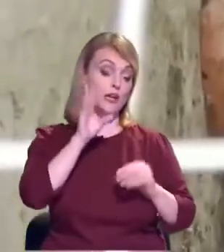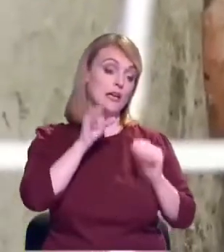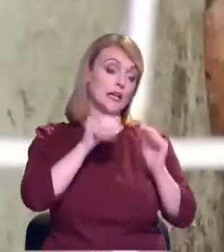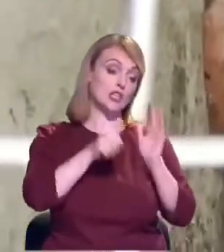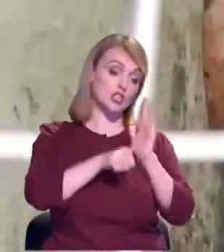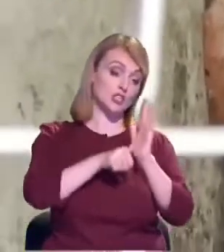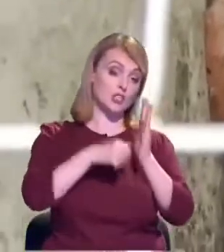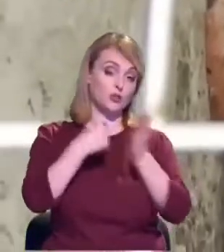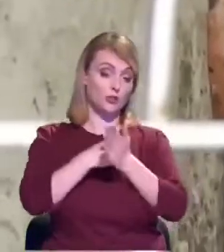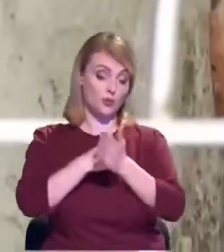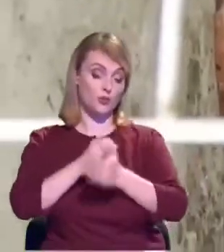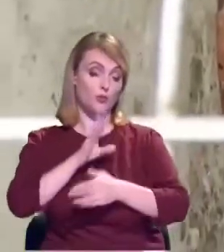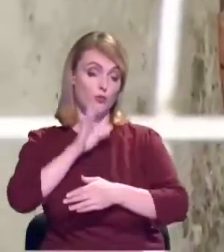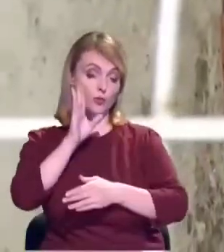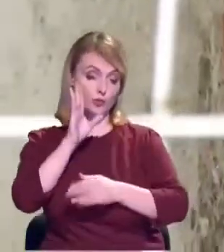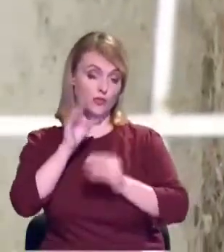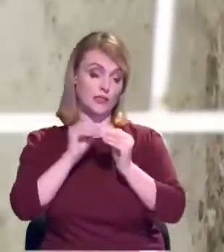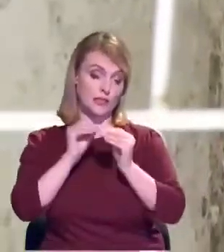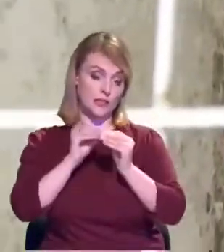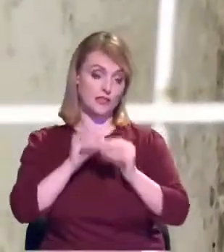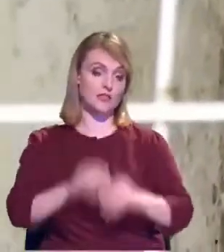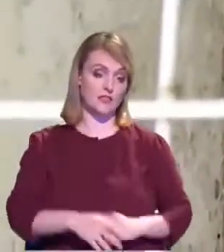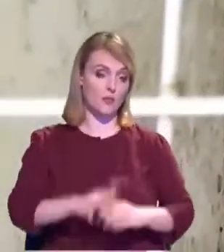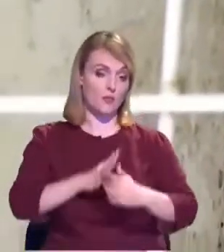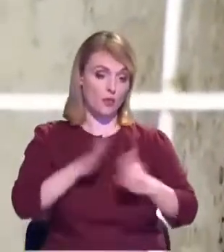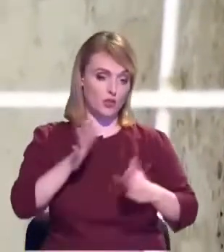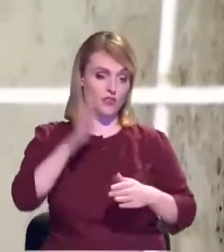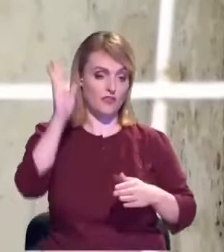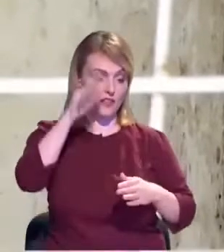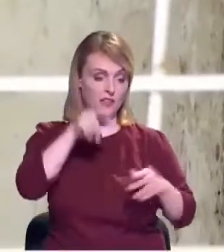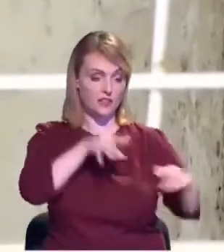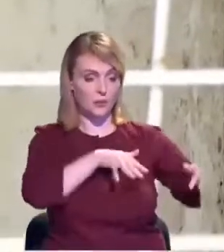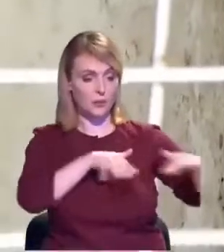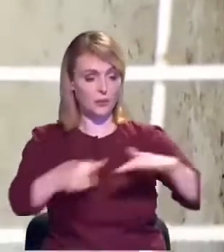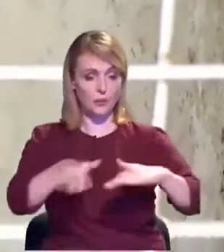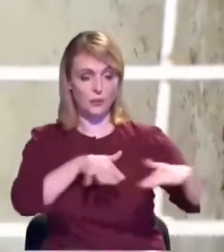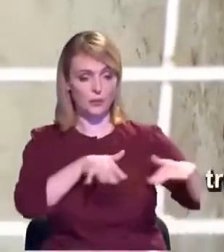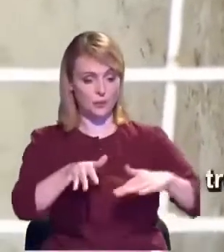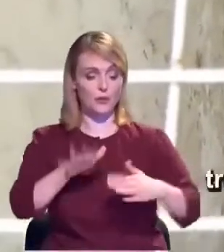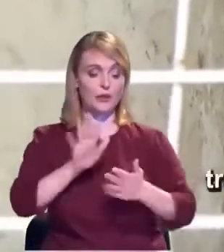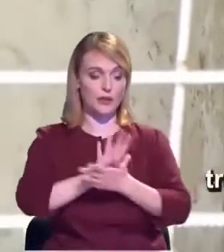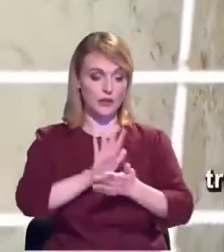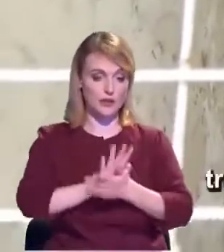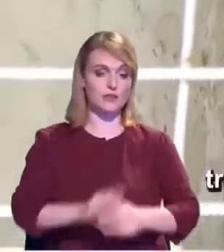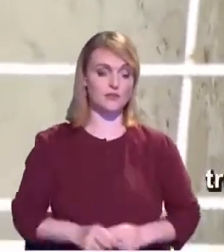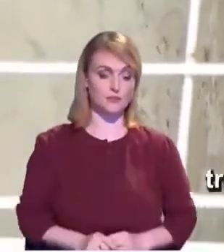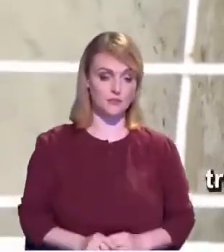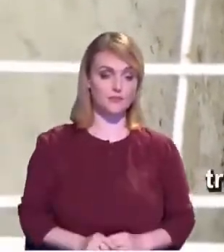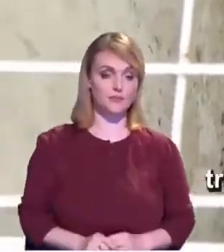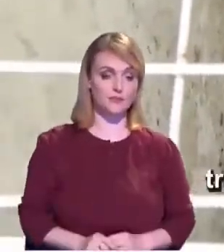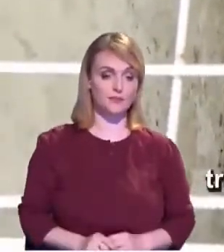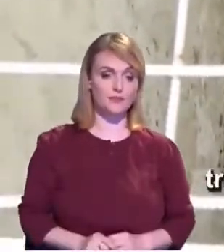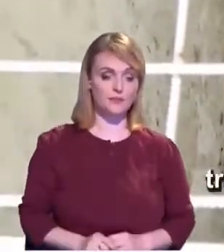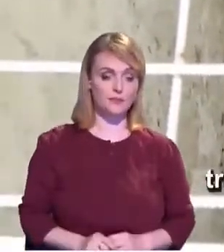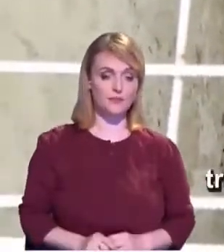de marm. Vă mulțumim din amareția. A mai multe amareția este vă văd în altre locuri.